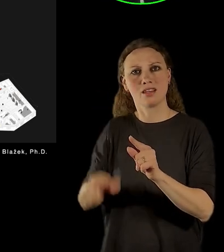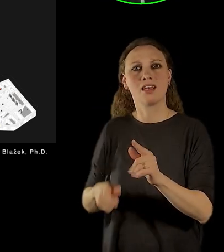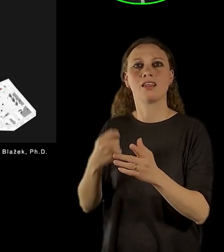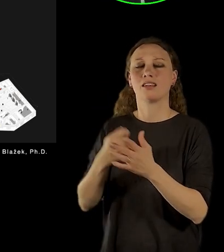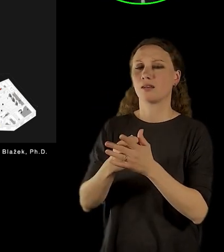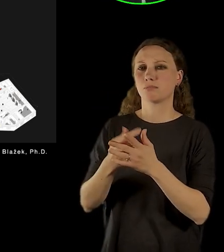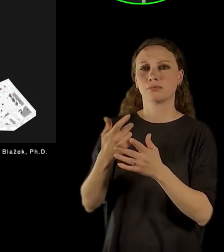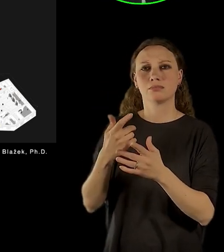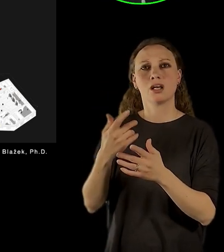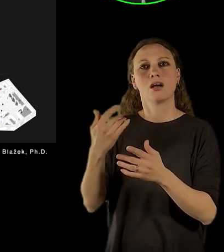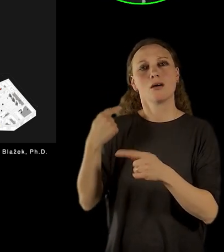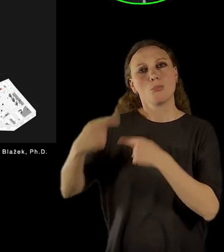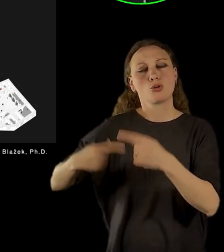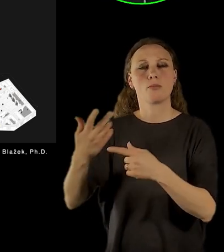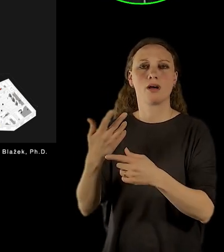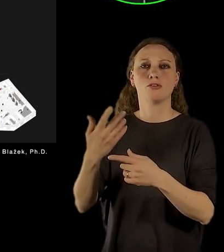byly nejčastěji